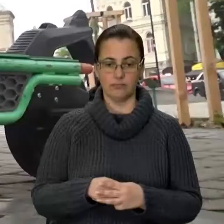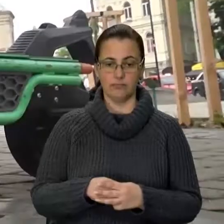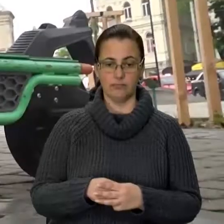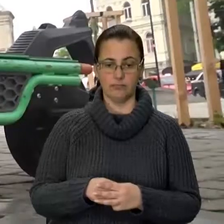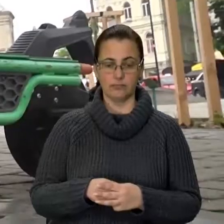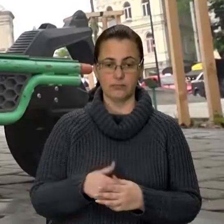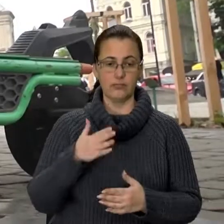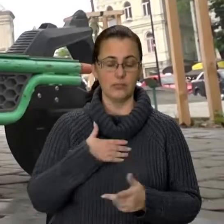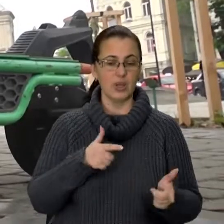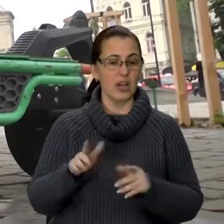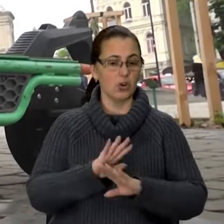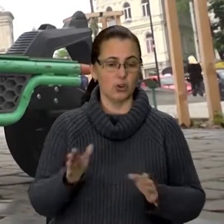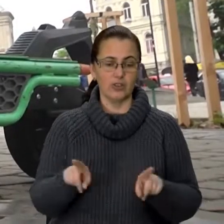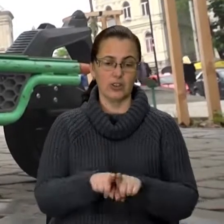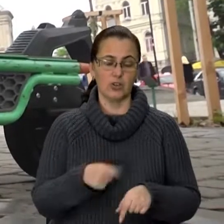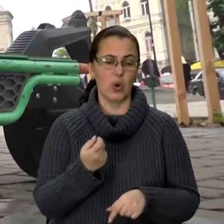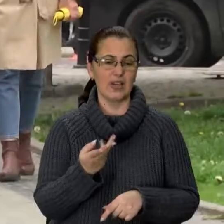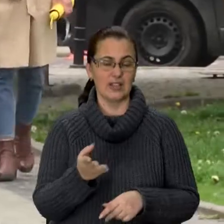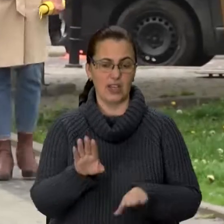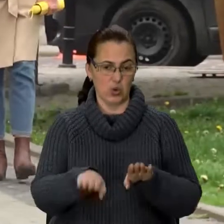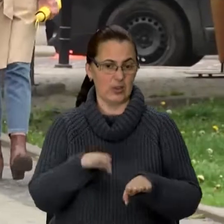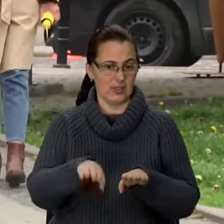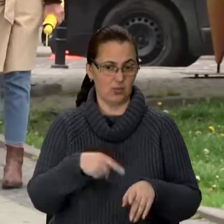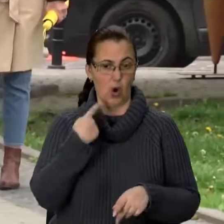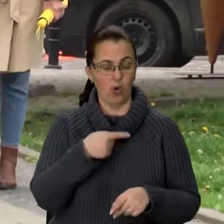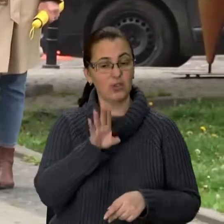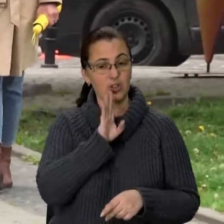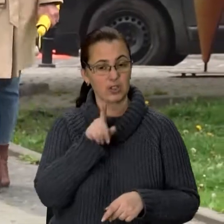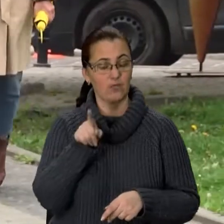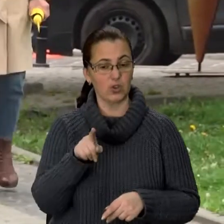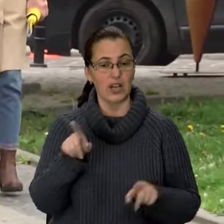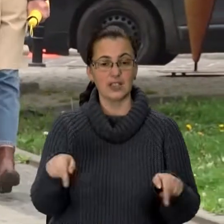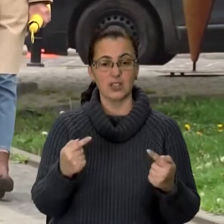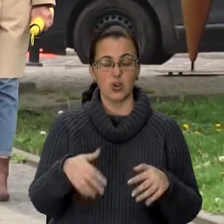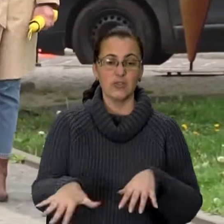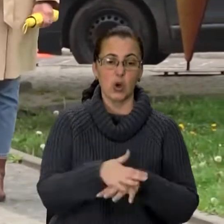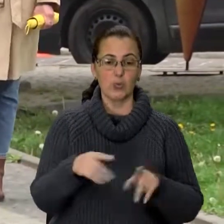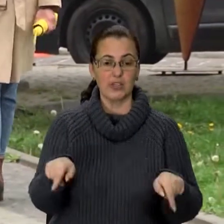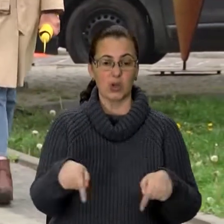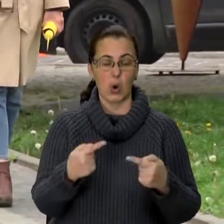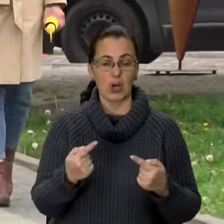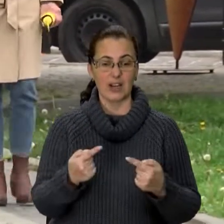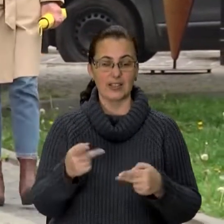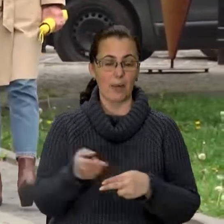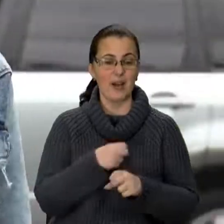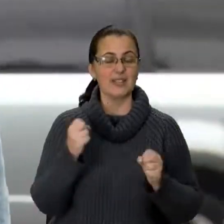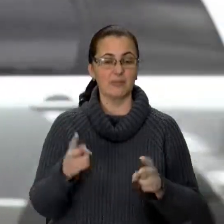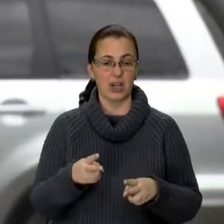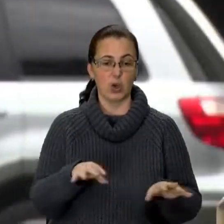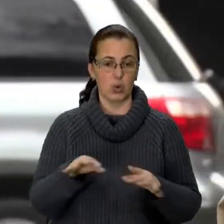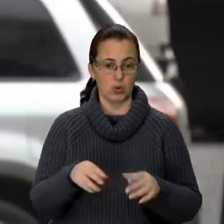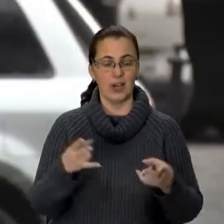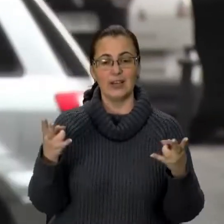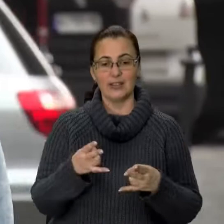Ми не готові до такої кількості зелених коней, каже Оксана Романуха. Вона засновниця громадської організації з безпеки руху. По-перше, треба